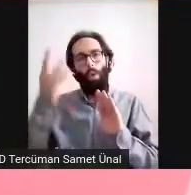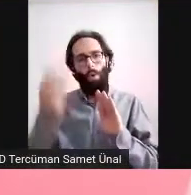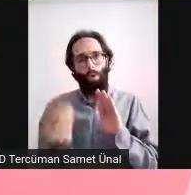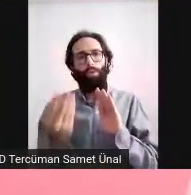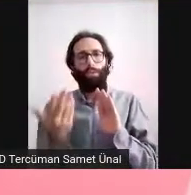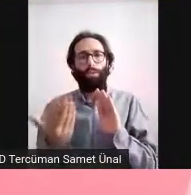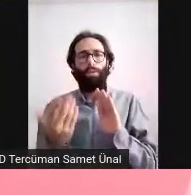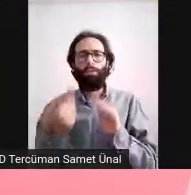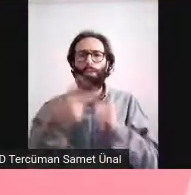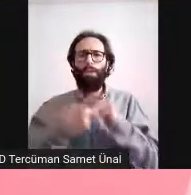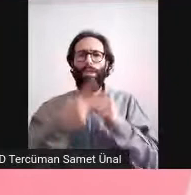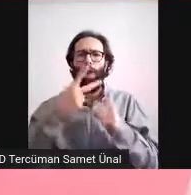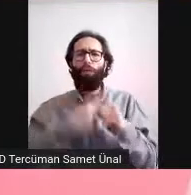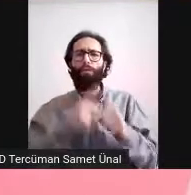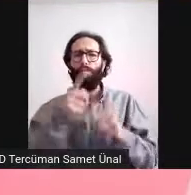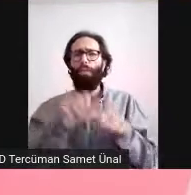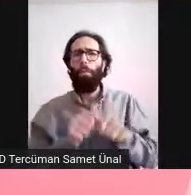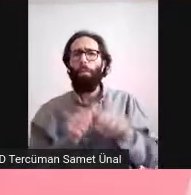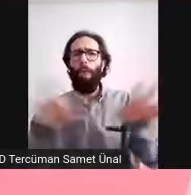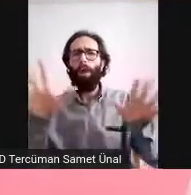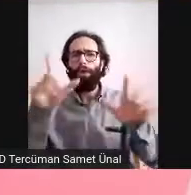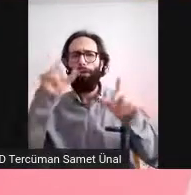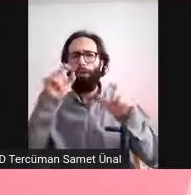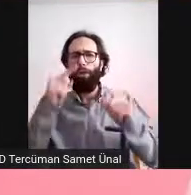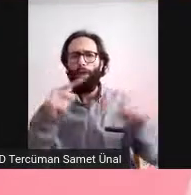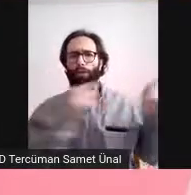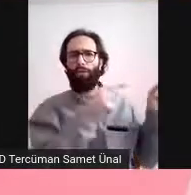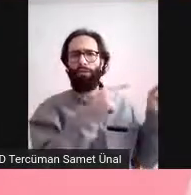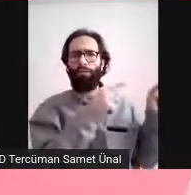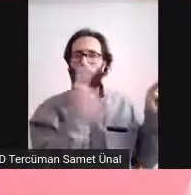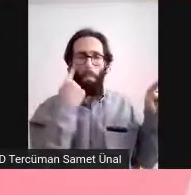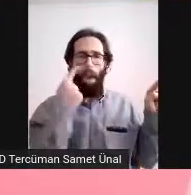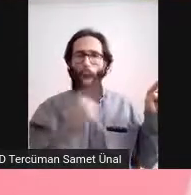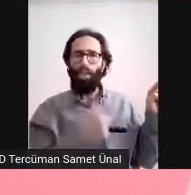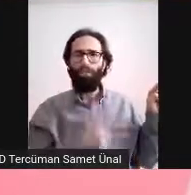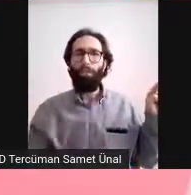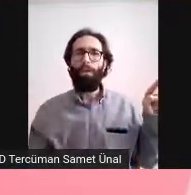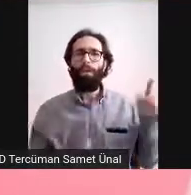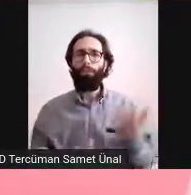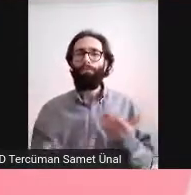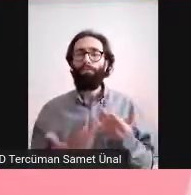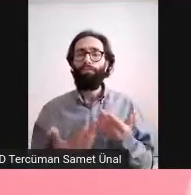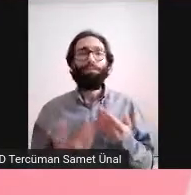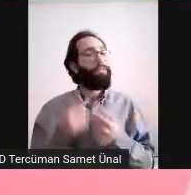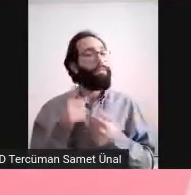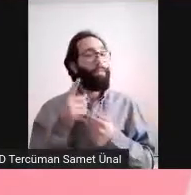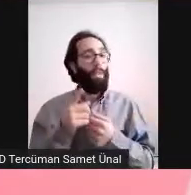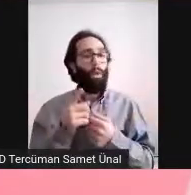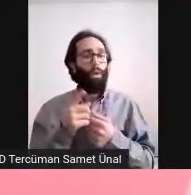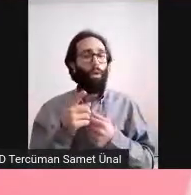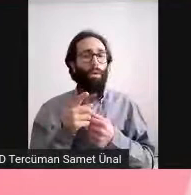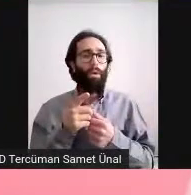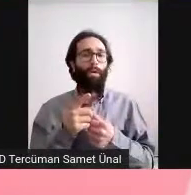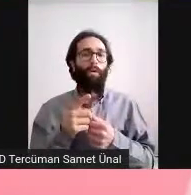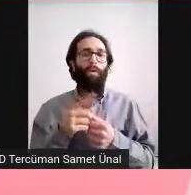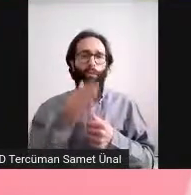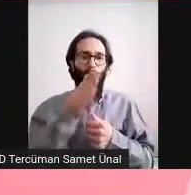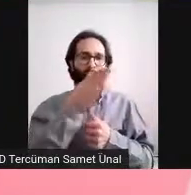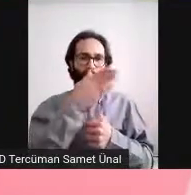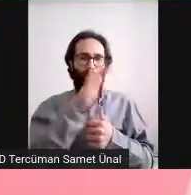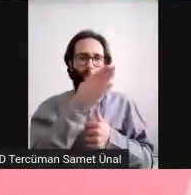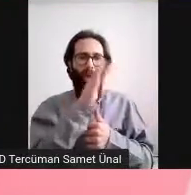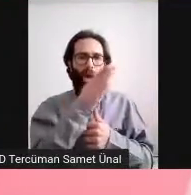yayınlanmış. Journal of Experimental Medicine. Bunda farelerde acı iki